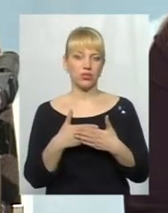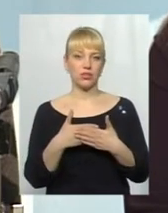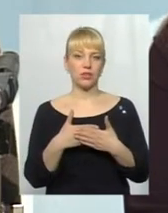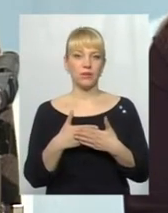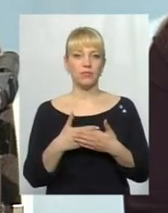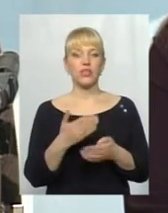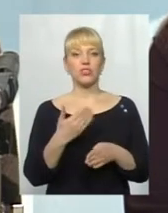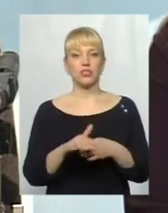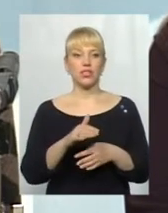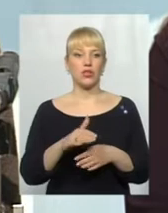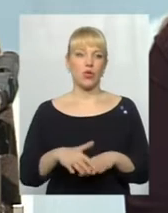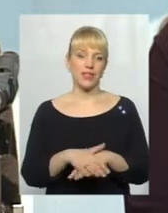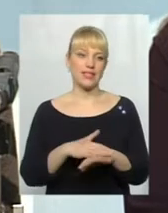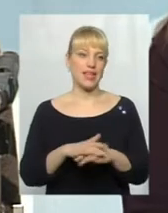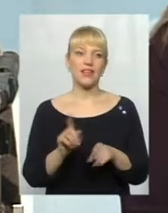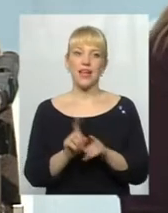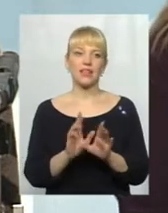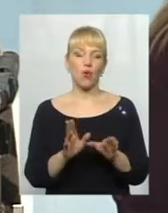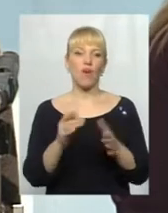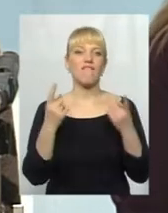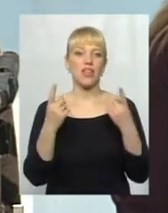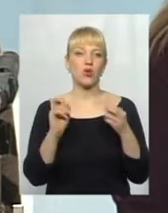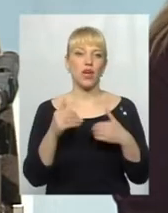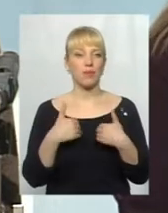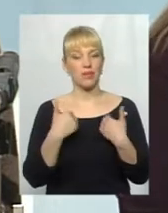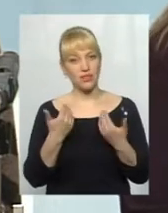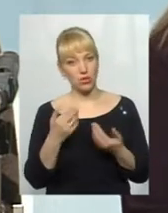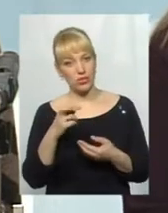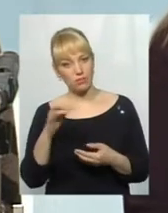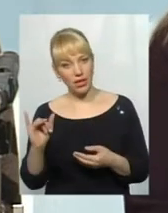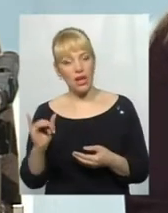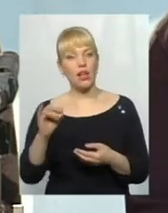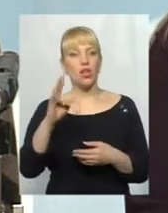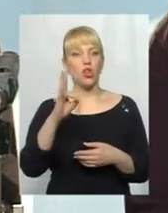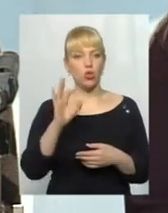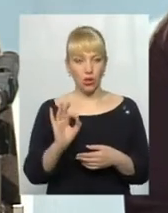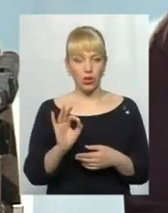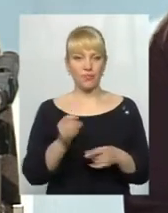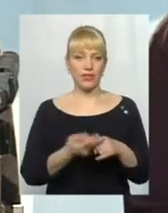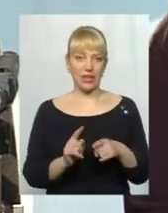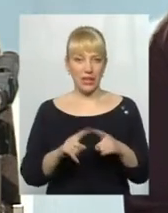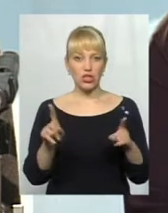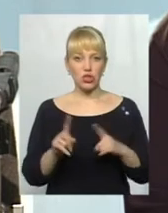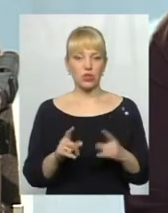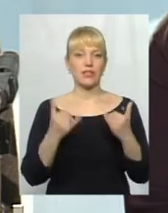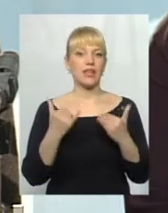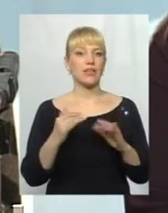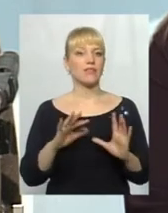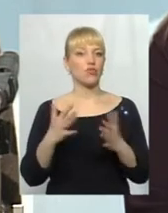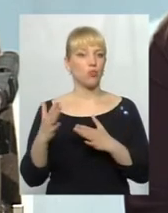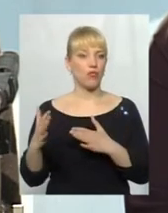частини населення. Не такої великої, як би нам хотілося, звичайно, але те, що сьогодні відбувається з